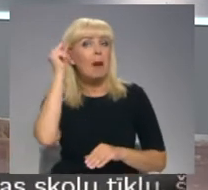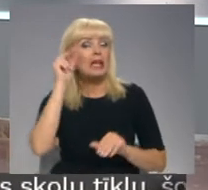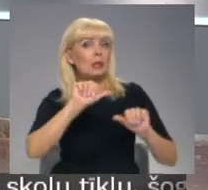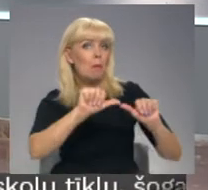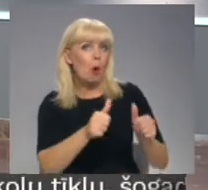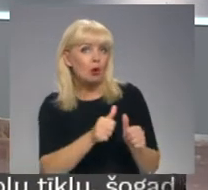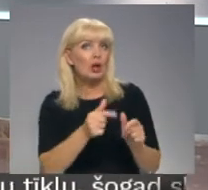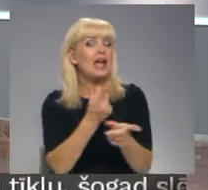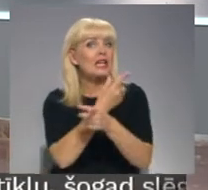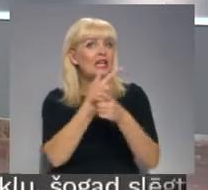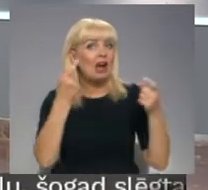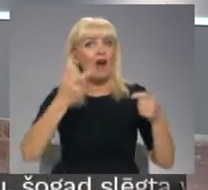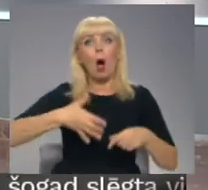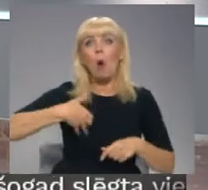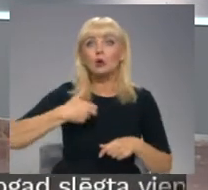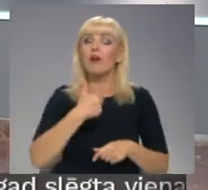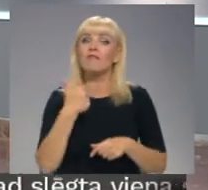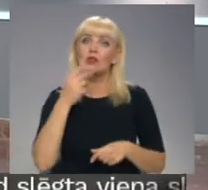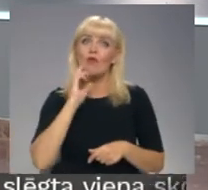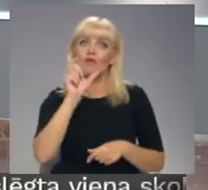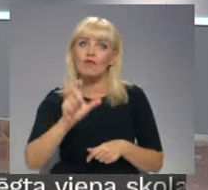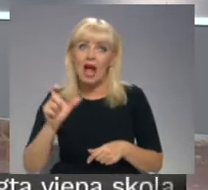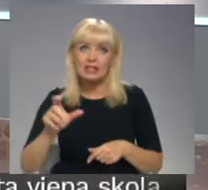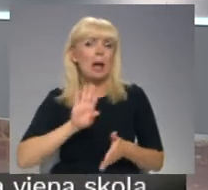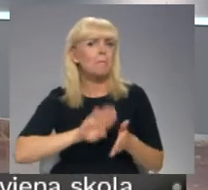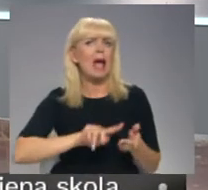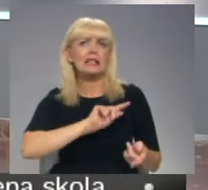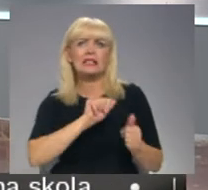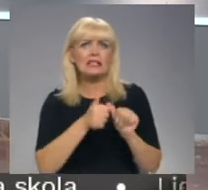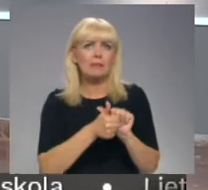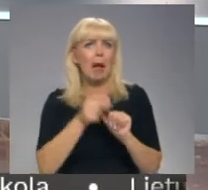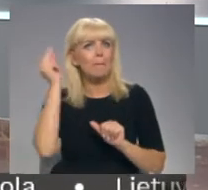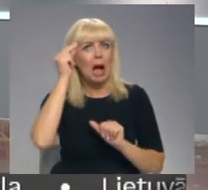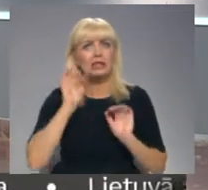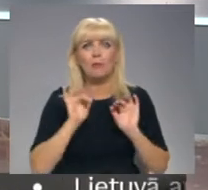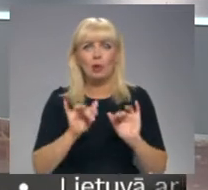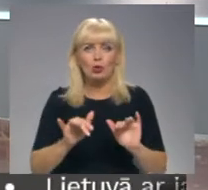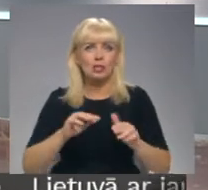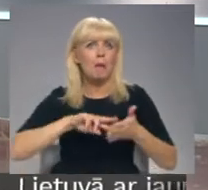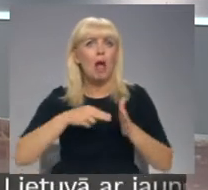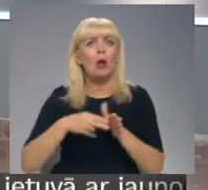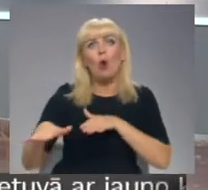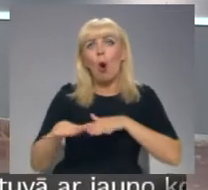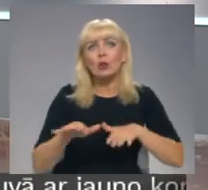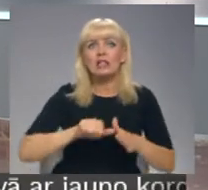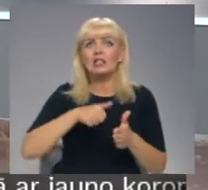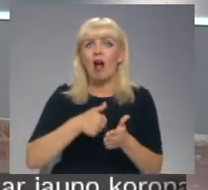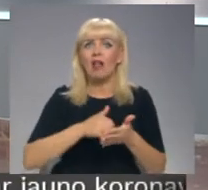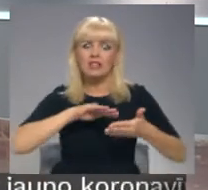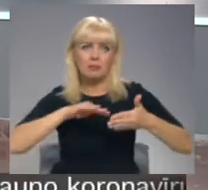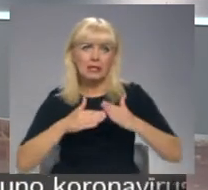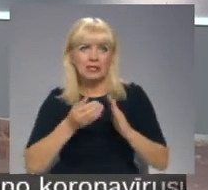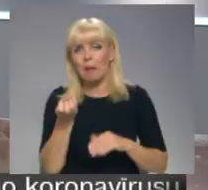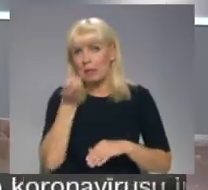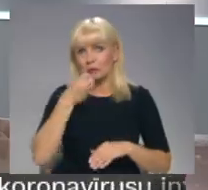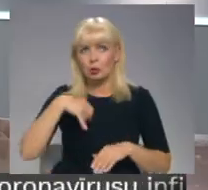viņu vecāki. Gandrīz bez izmaiņām mācību procesu plānu organizēt galvas pilsētas pirms skolās. Par to plašāk Zanda Ozola Balode.